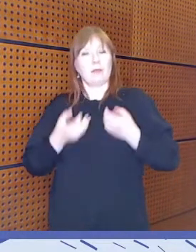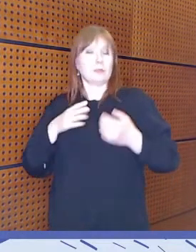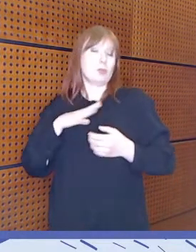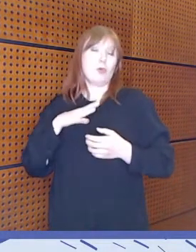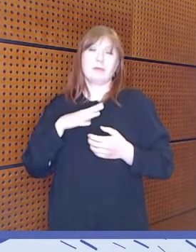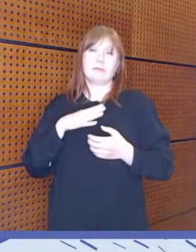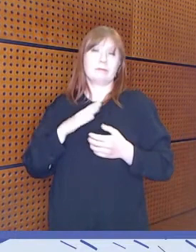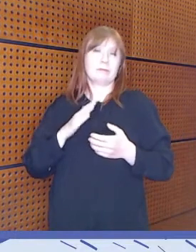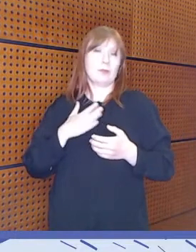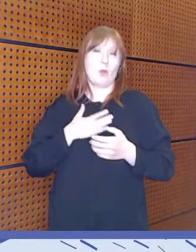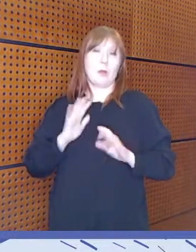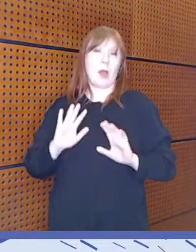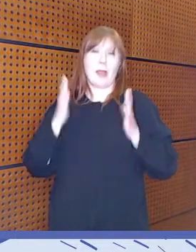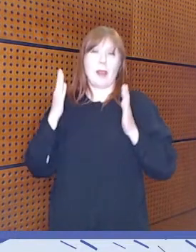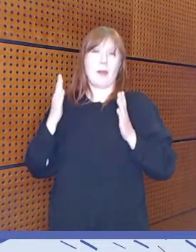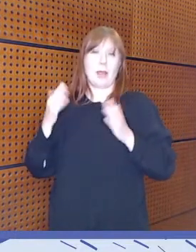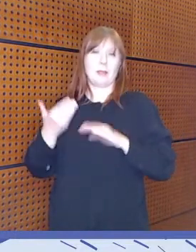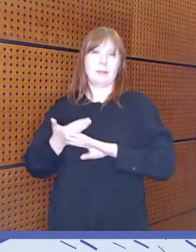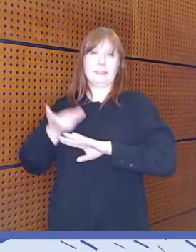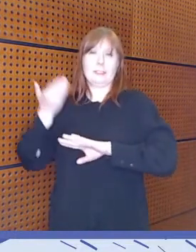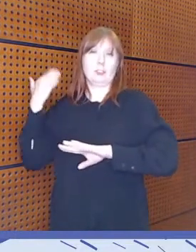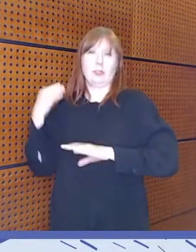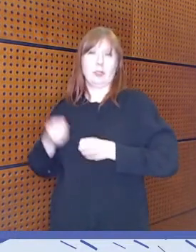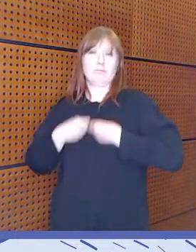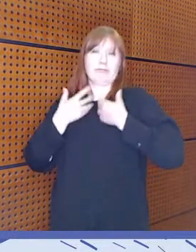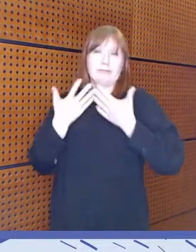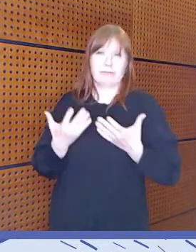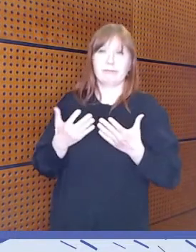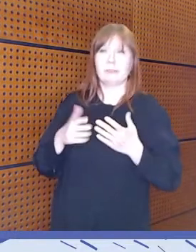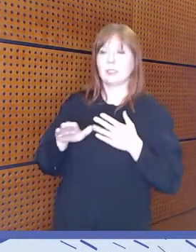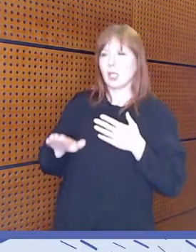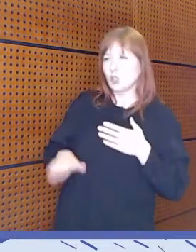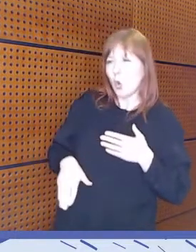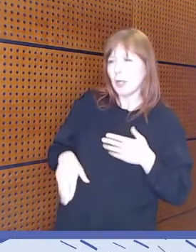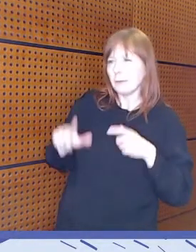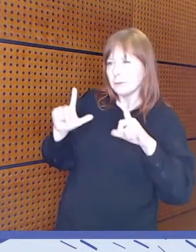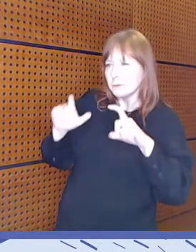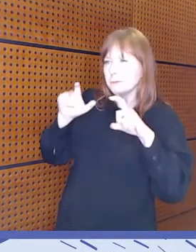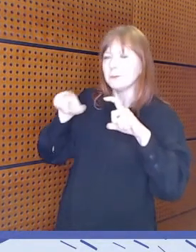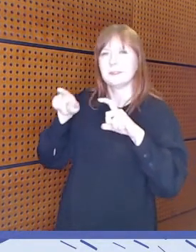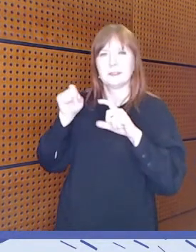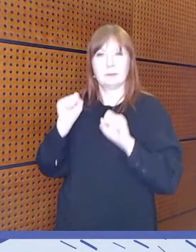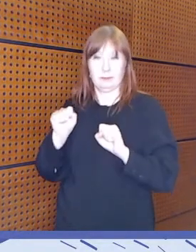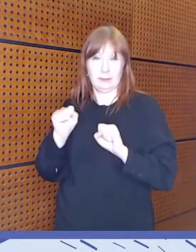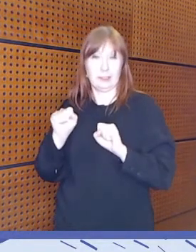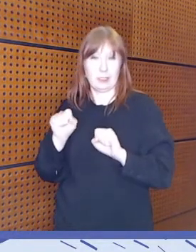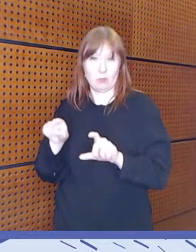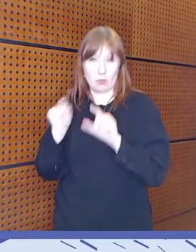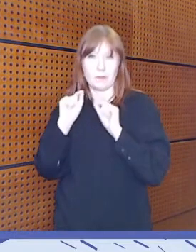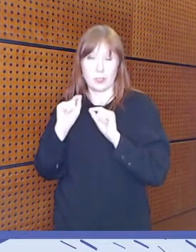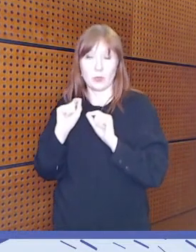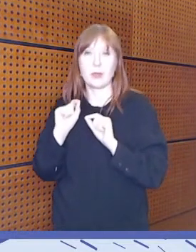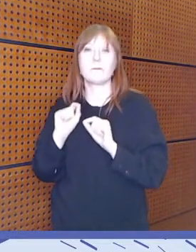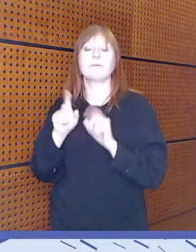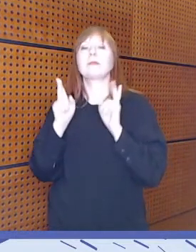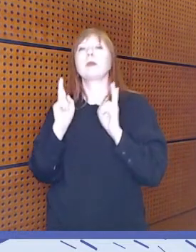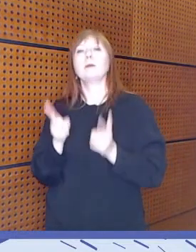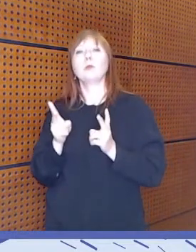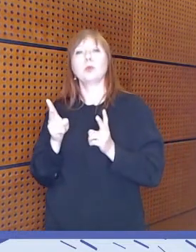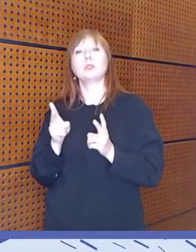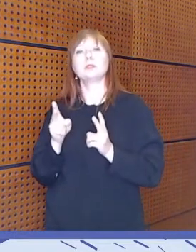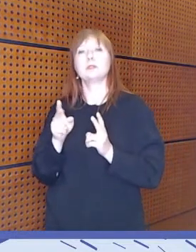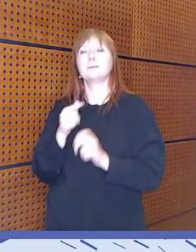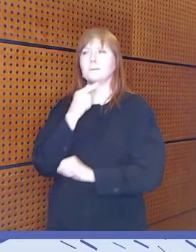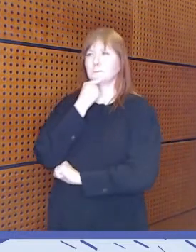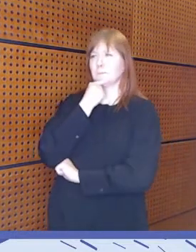vaikka koirasta kuvaanottoa tai jotain muuta, niin siihen tulisi kiinnittää huomiota. Ja sitten siihen kriittiseen arviointiin ja